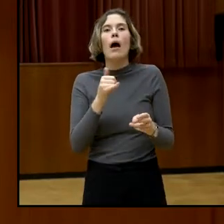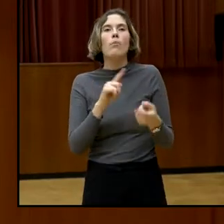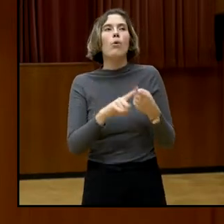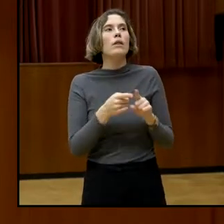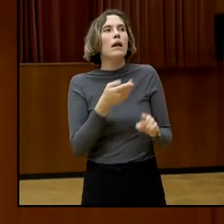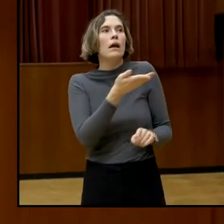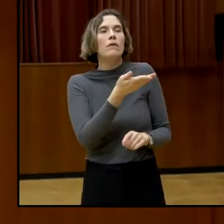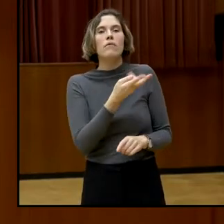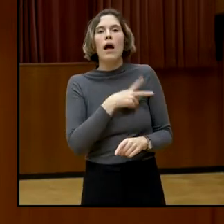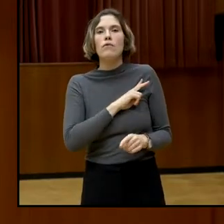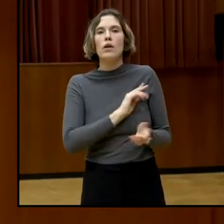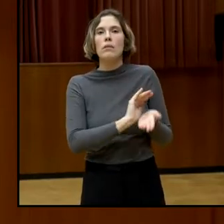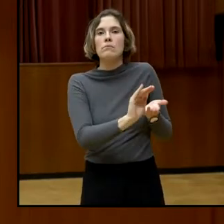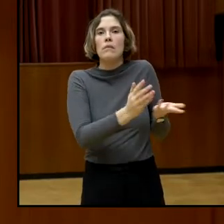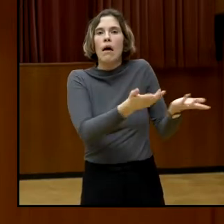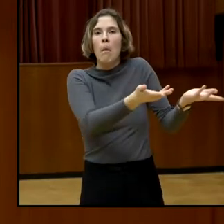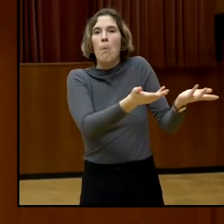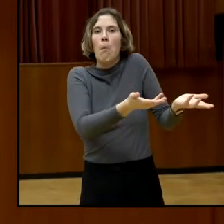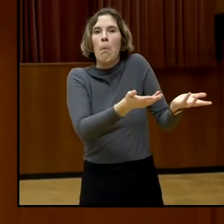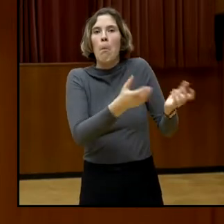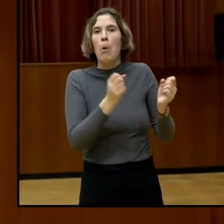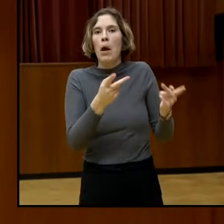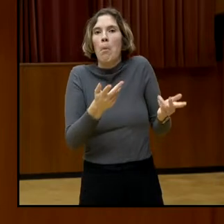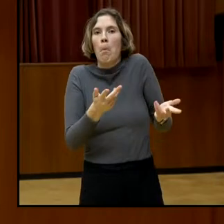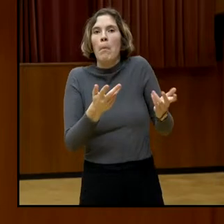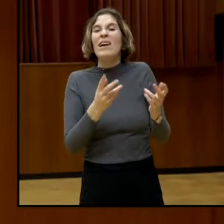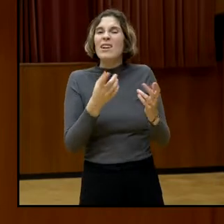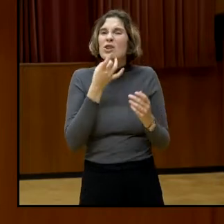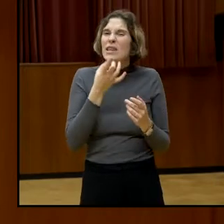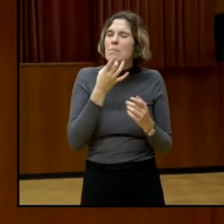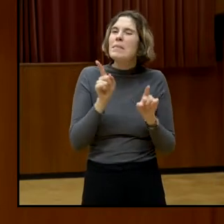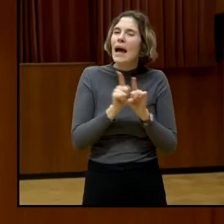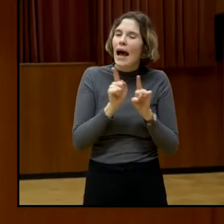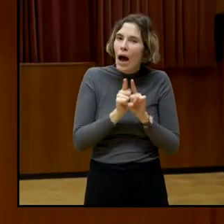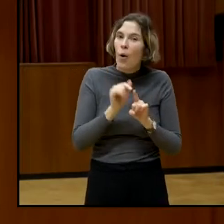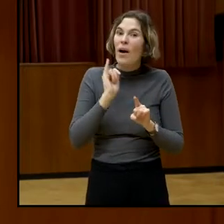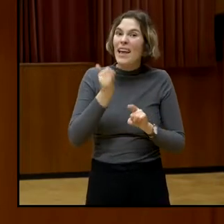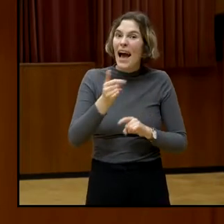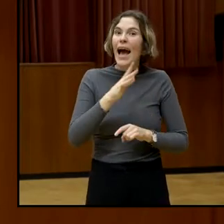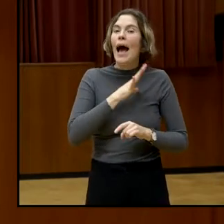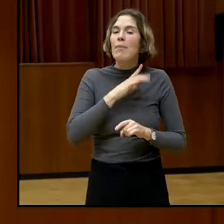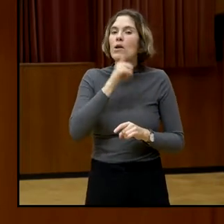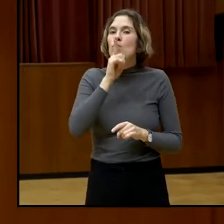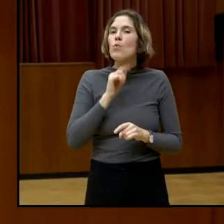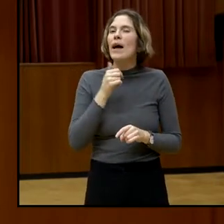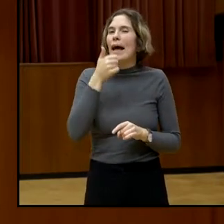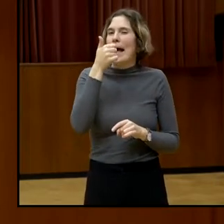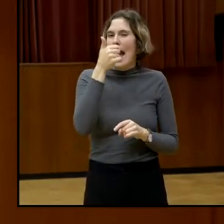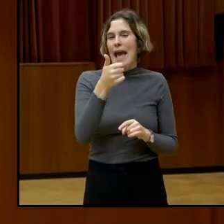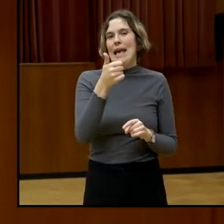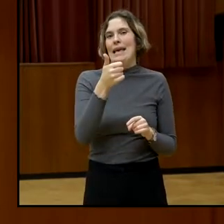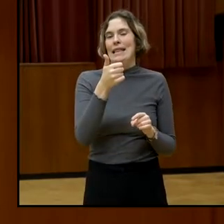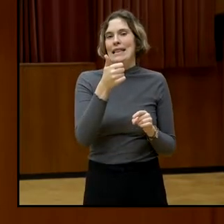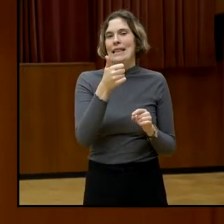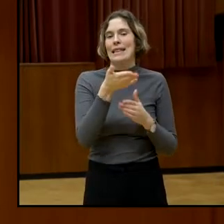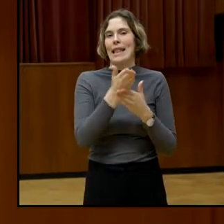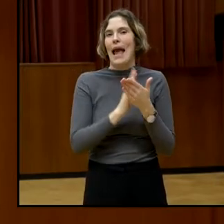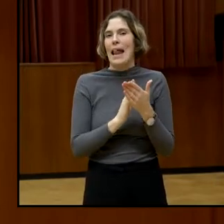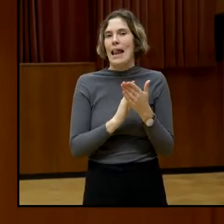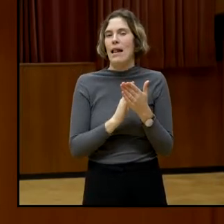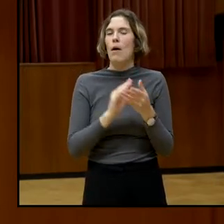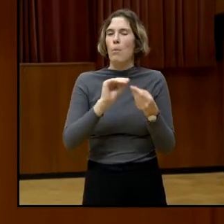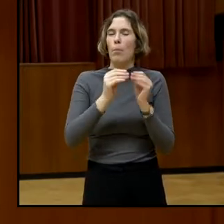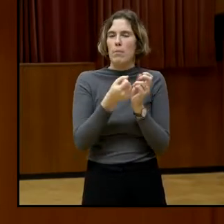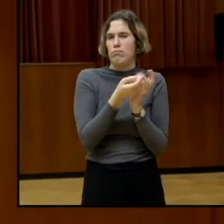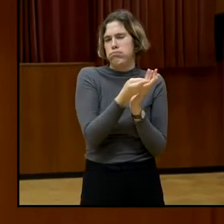ja, fair enough und das ist es auch, das stimmt auch, aber das ist ja nicht nur ein Teil dieses sehr komplexen Problems, ein